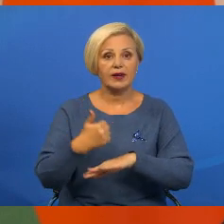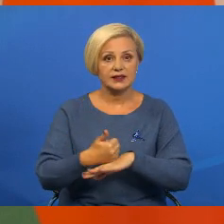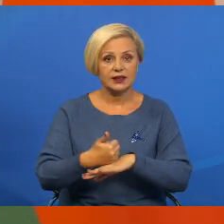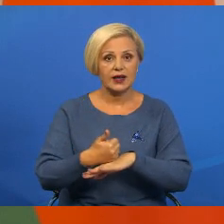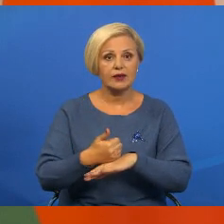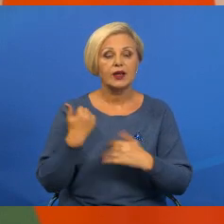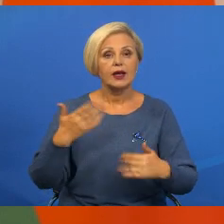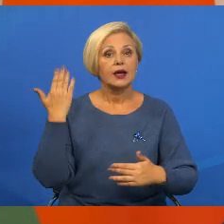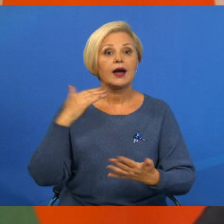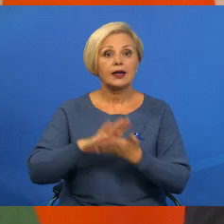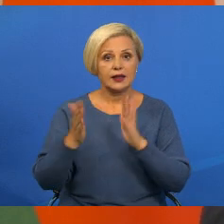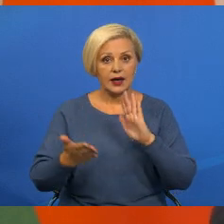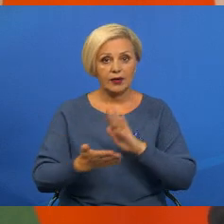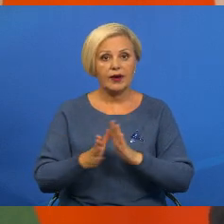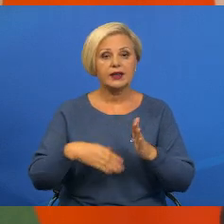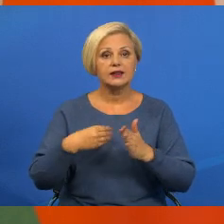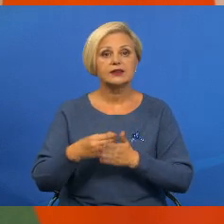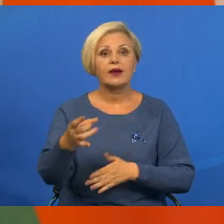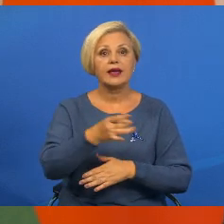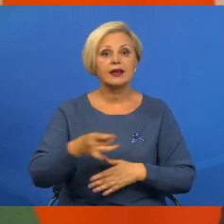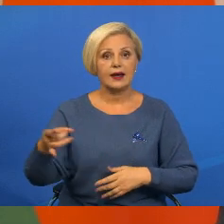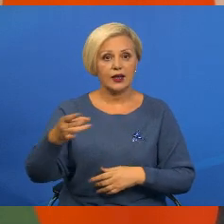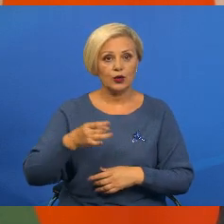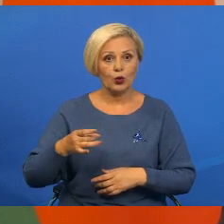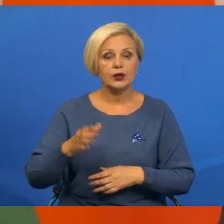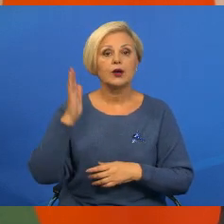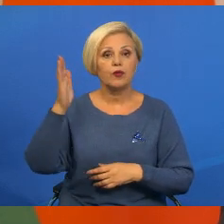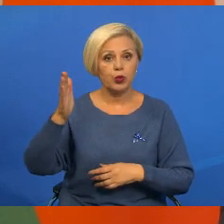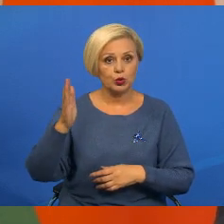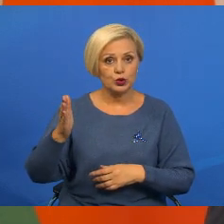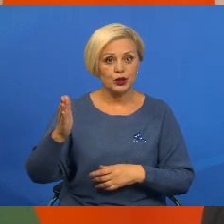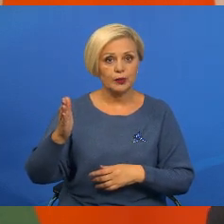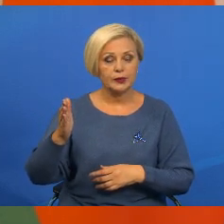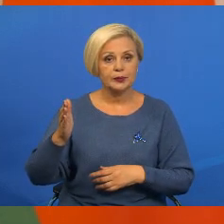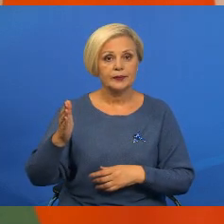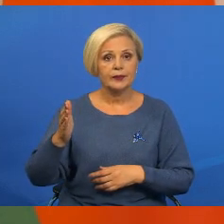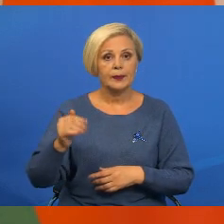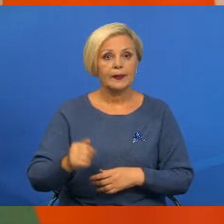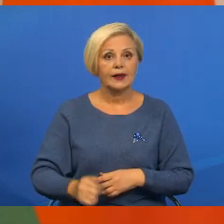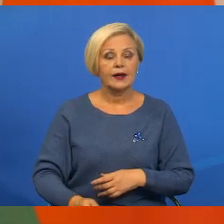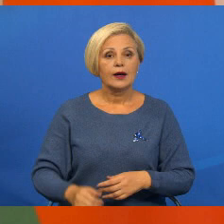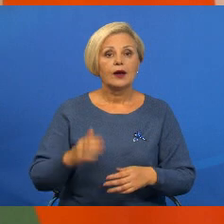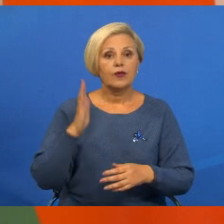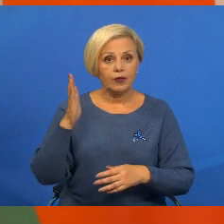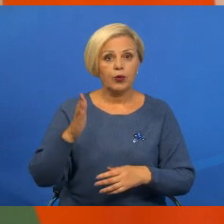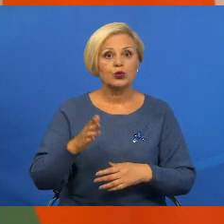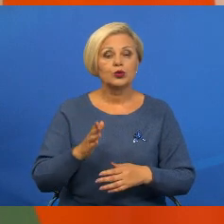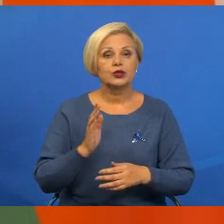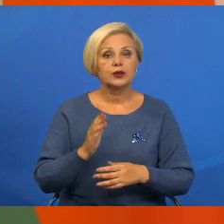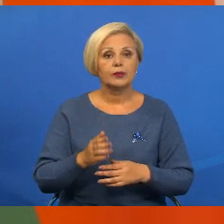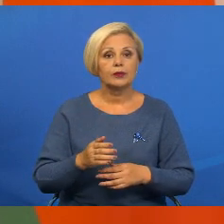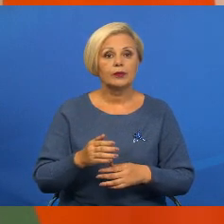как договаривались, в своих районах в будущем или в предстоящем будущем